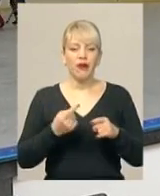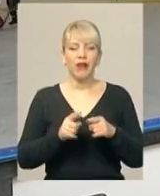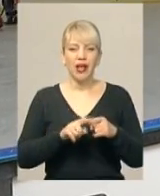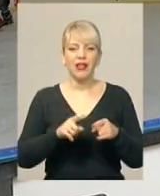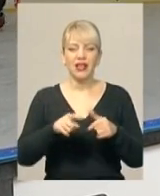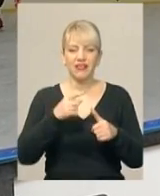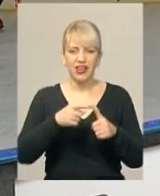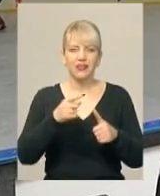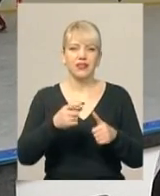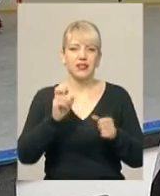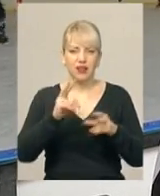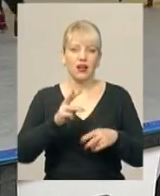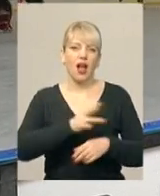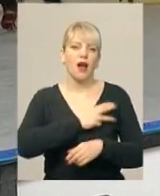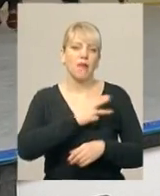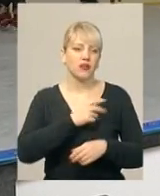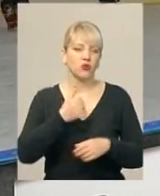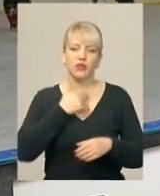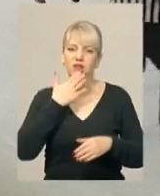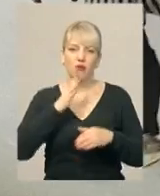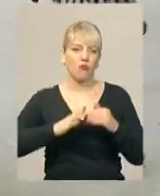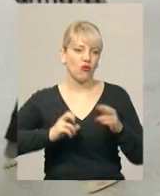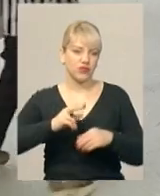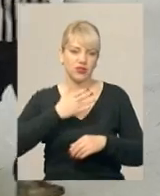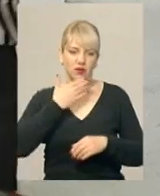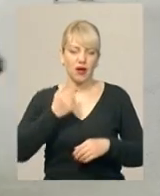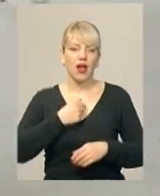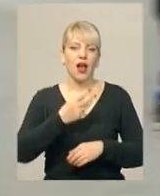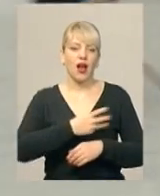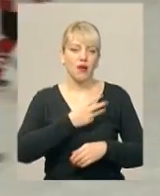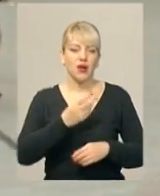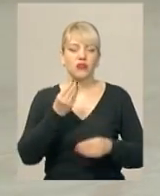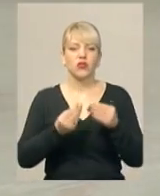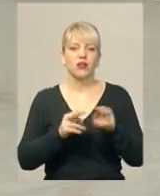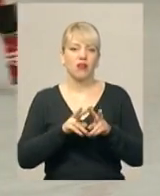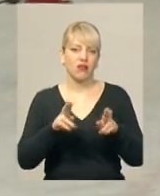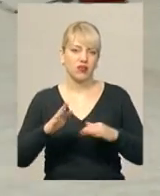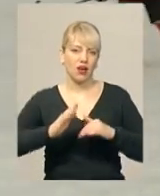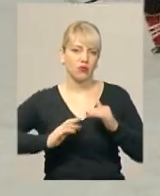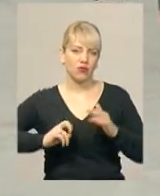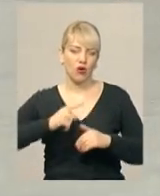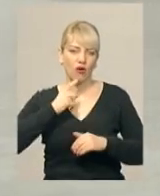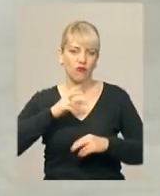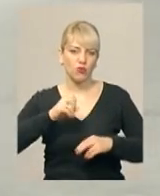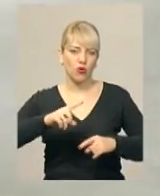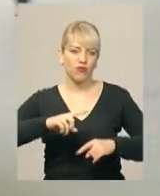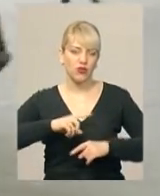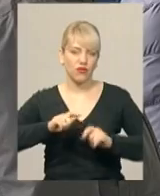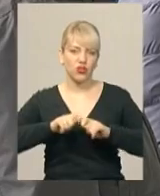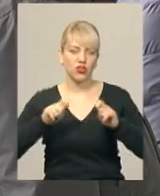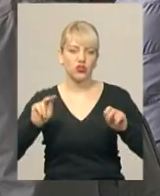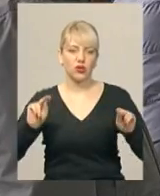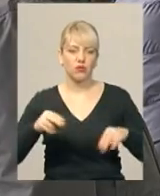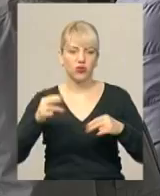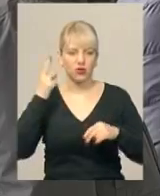називається аматорська. У нас не професіонали. Аматори та грають як справжні професіонали, каже профіналістів. Відкритий у чемпіонату